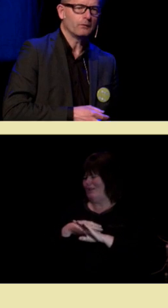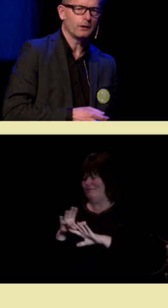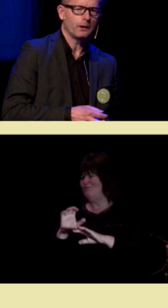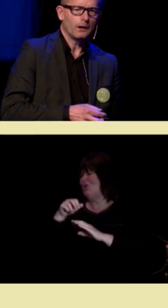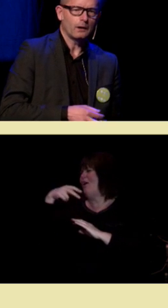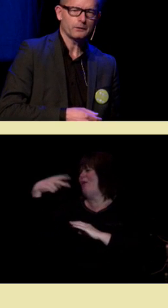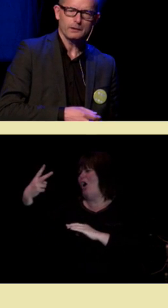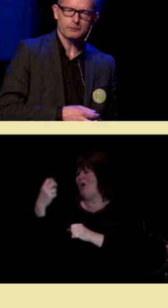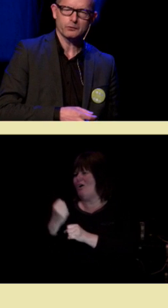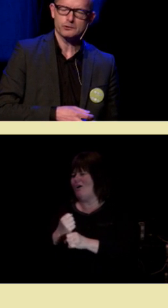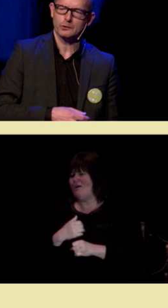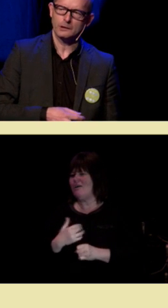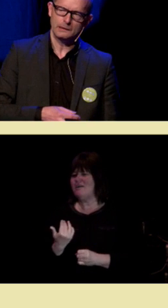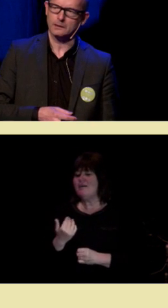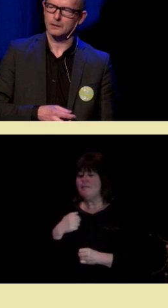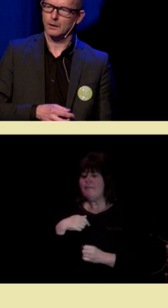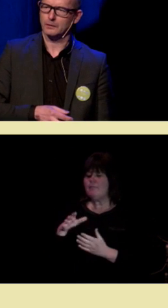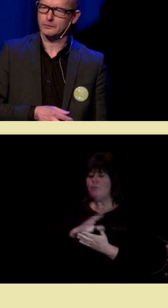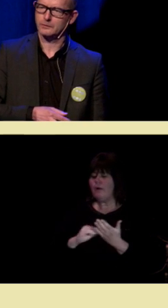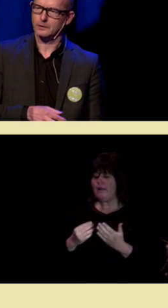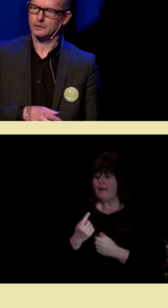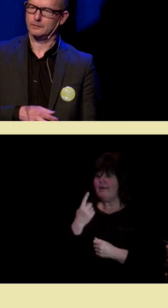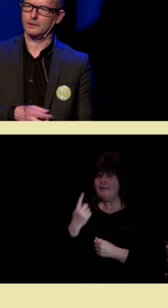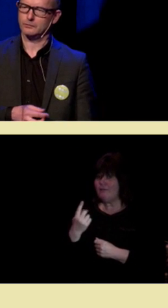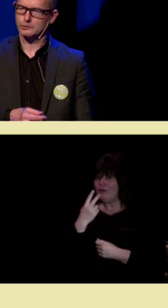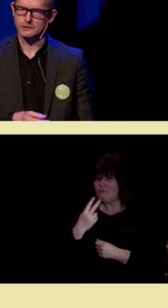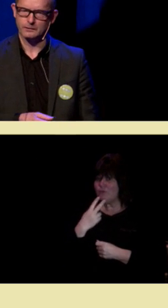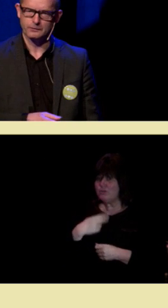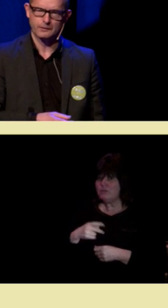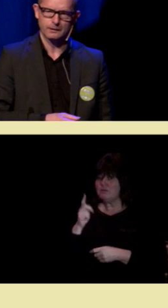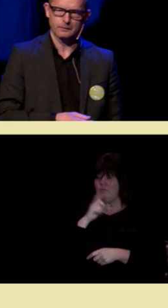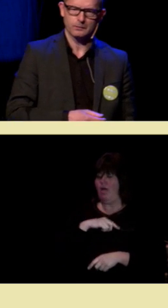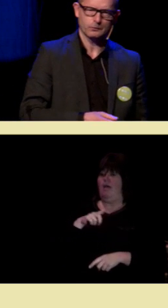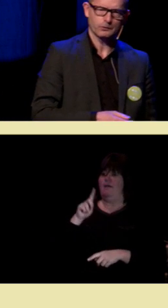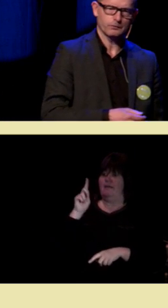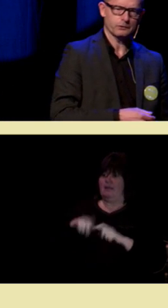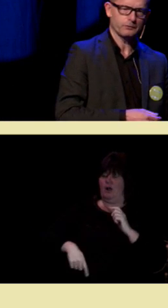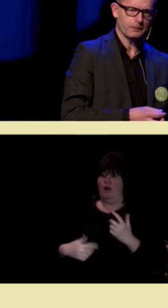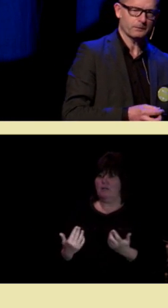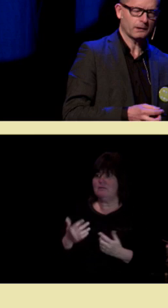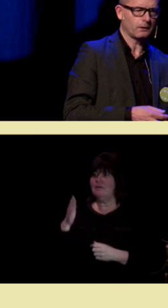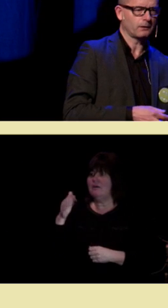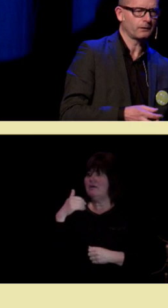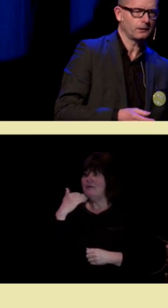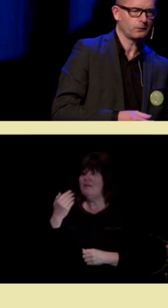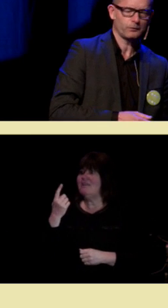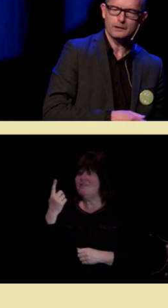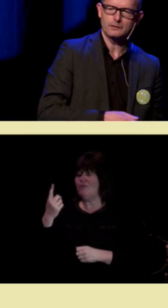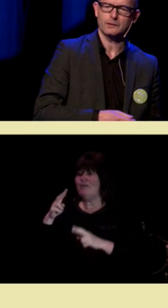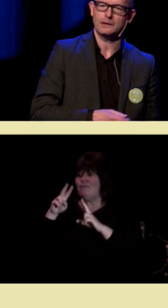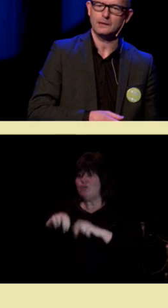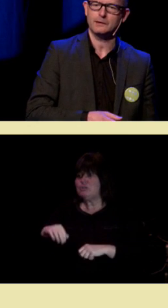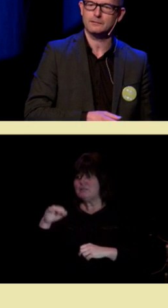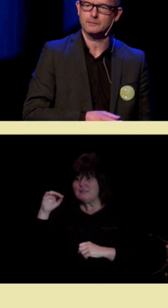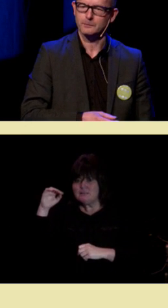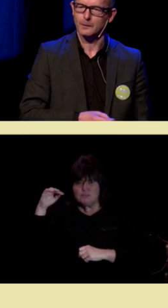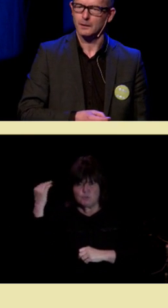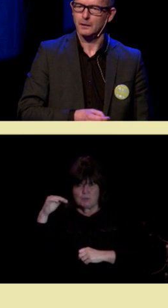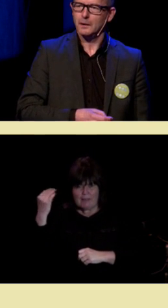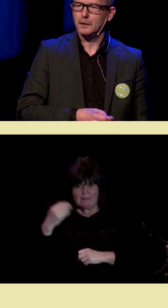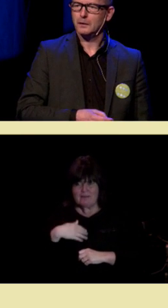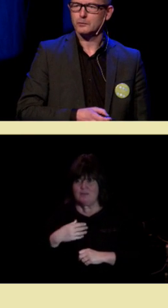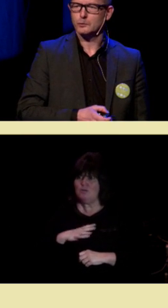var at et forsøk gikk galt, takket være en forskningsassistent som syntes det så varmt den dagen som han gikk ut for å hente seg en is.